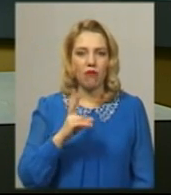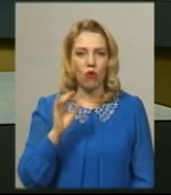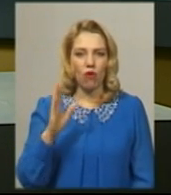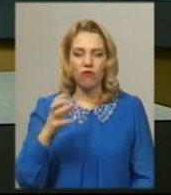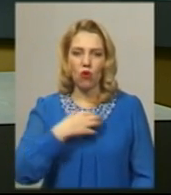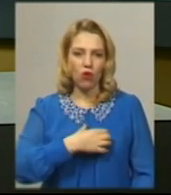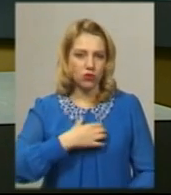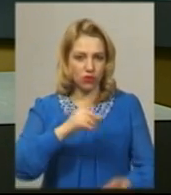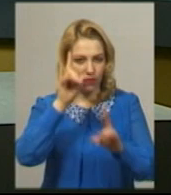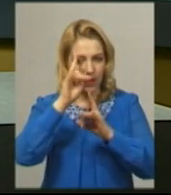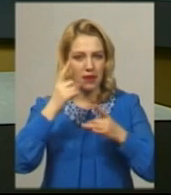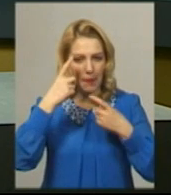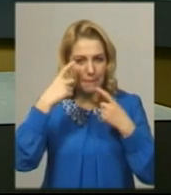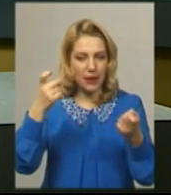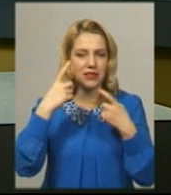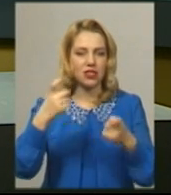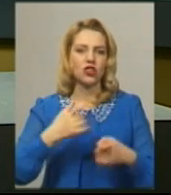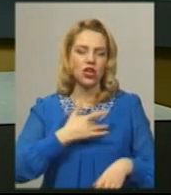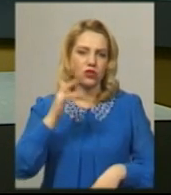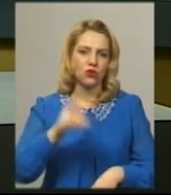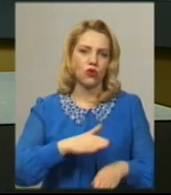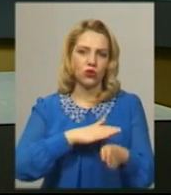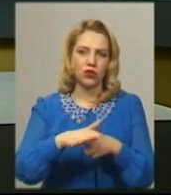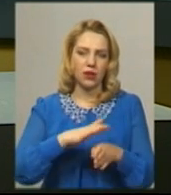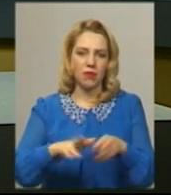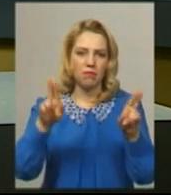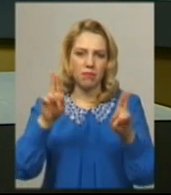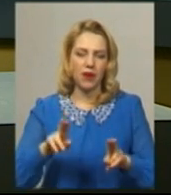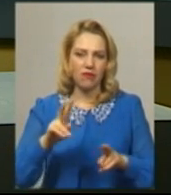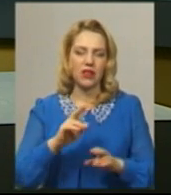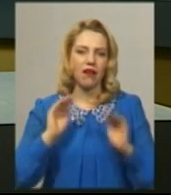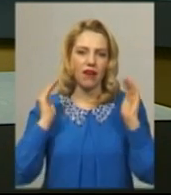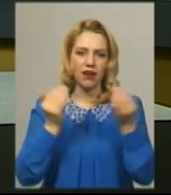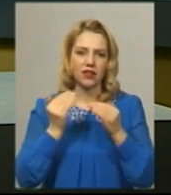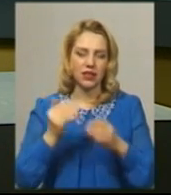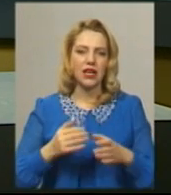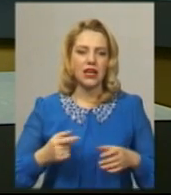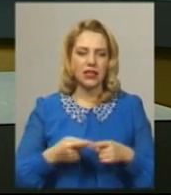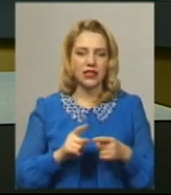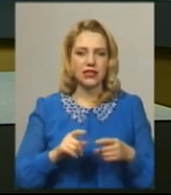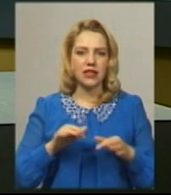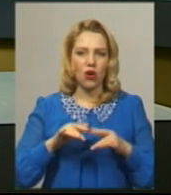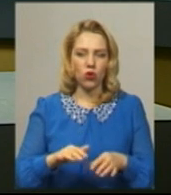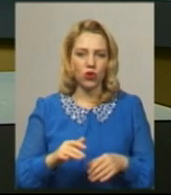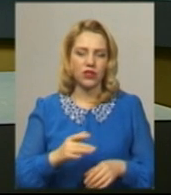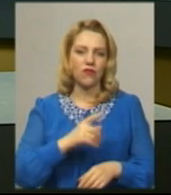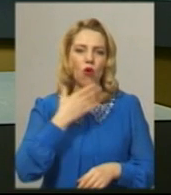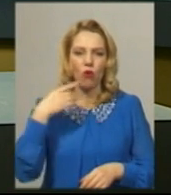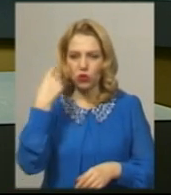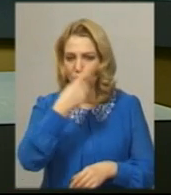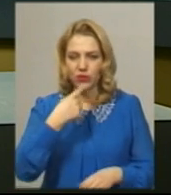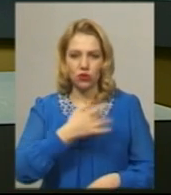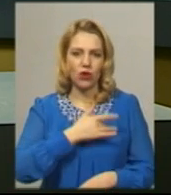месендж рятувальників – суворо дотримуватися правил карантину, заходів колективної та особистої гігієни і найголовніше –